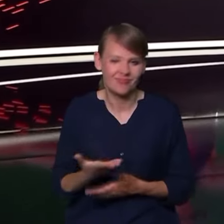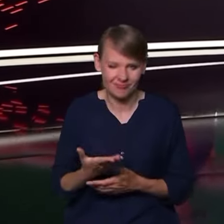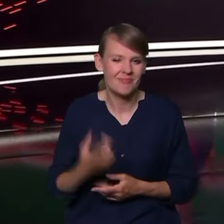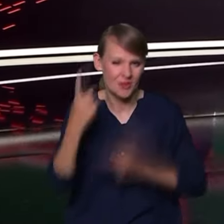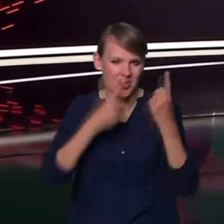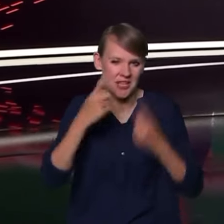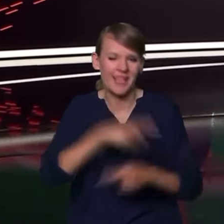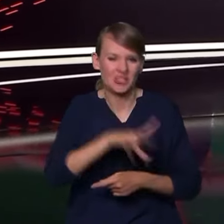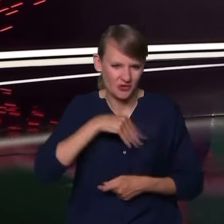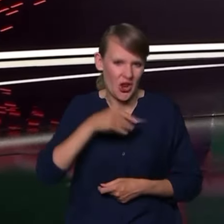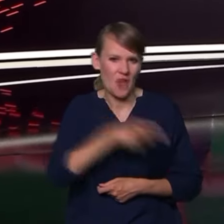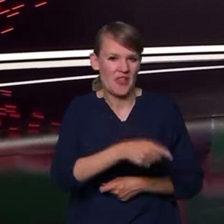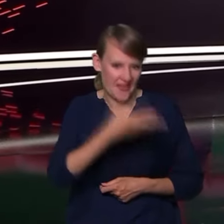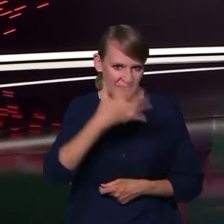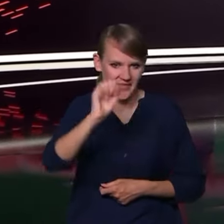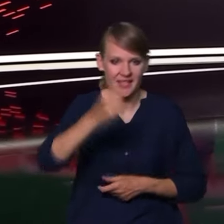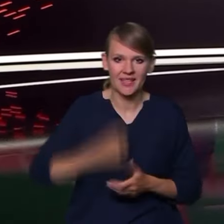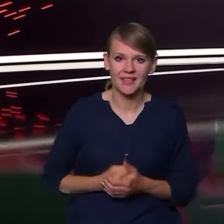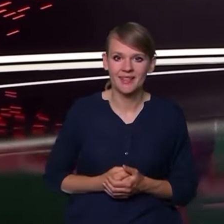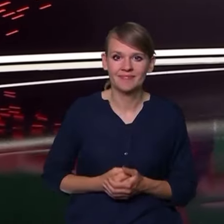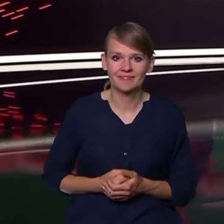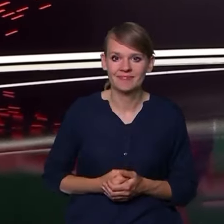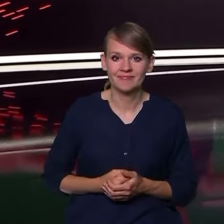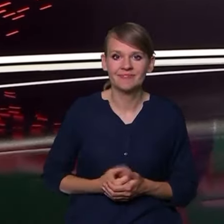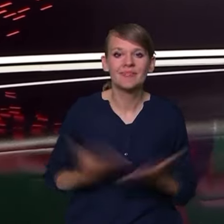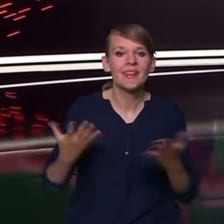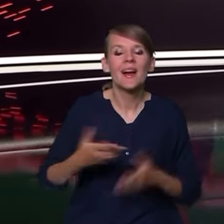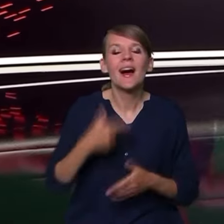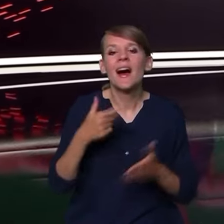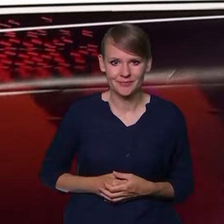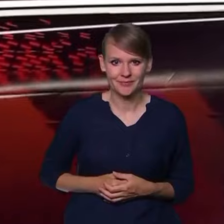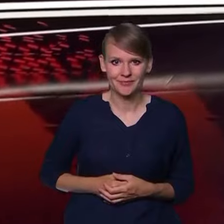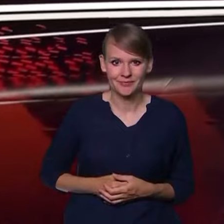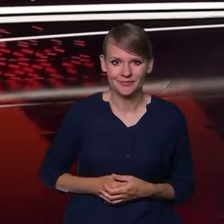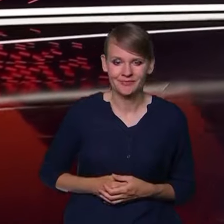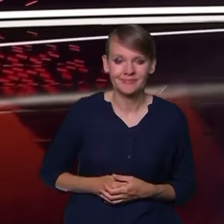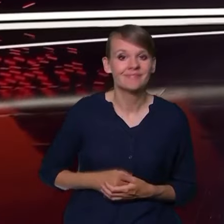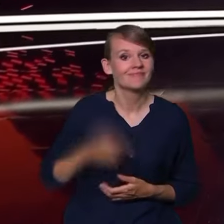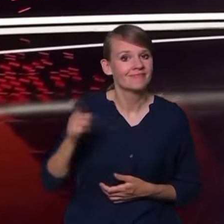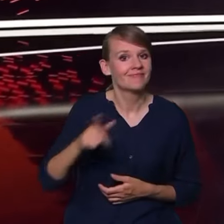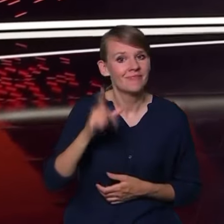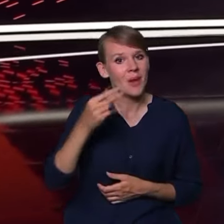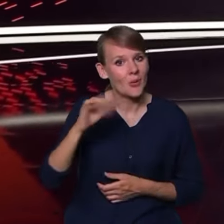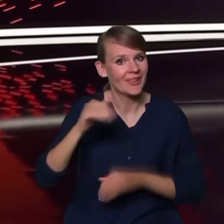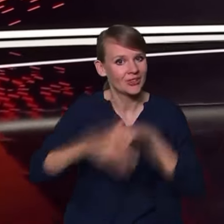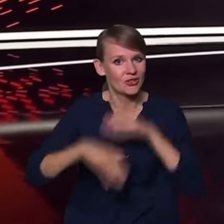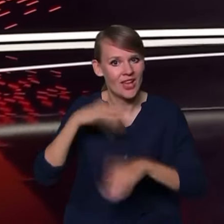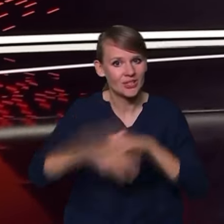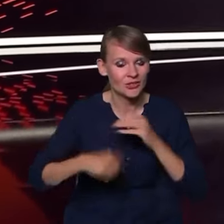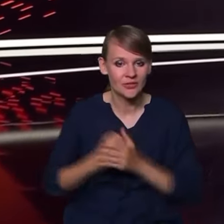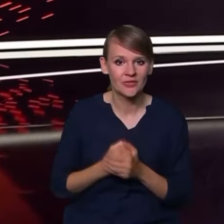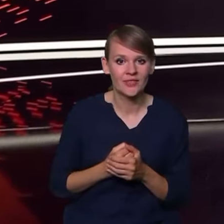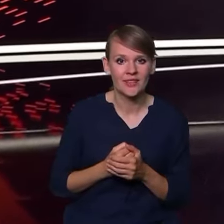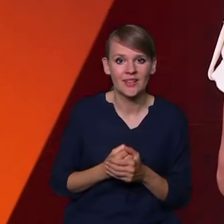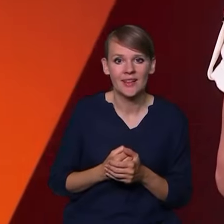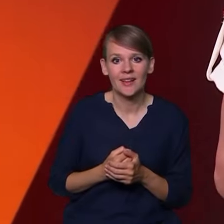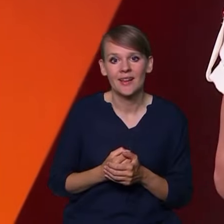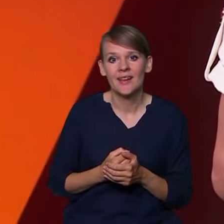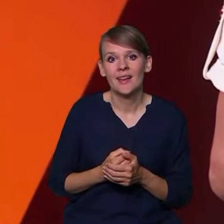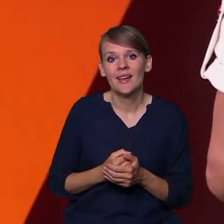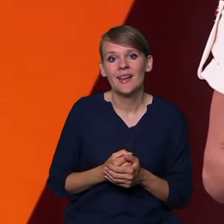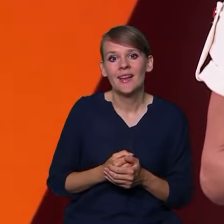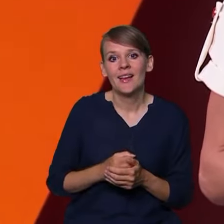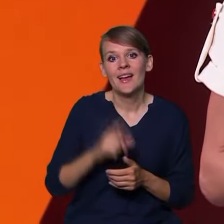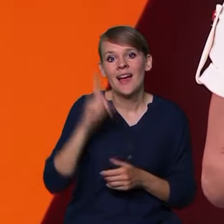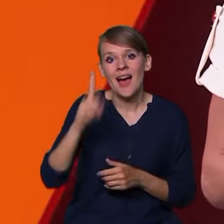zwycięstwo Igi, bo sugerowaliśmy się statystykami. Z jednej strony... Ale ten nastrój może popsuć sobie, kiedy